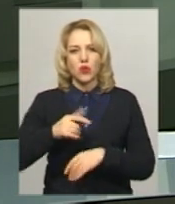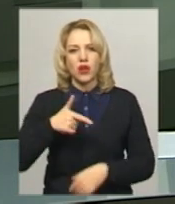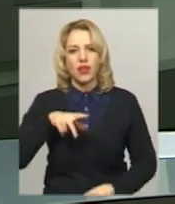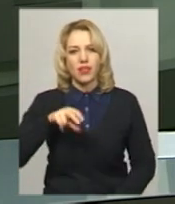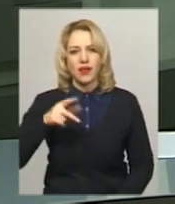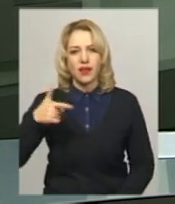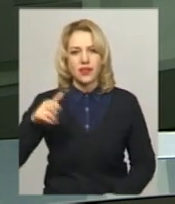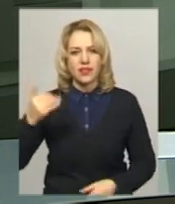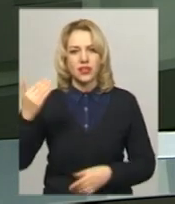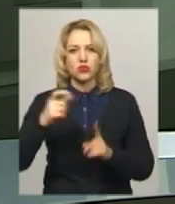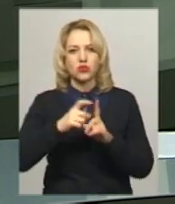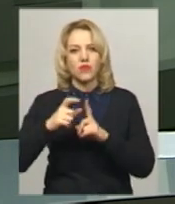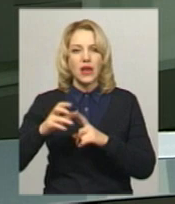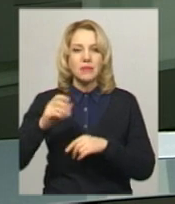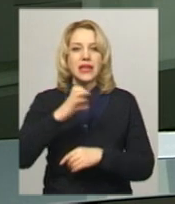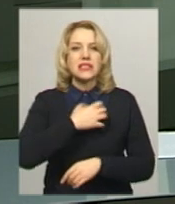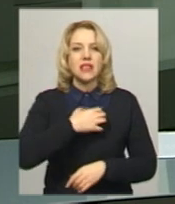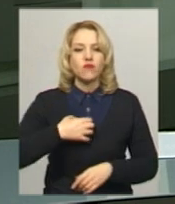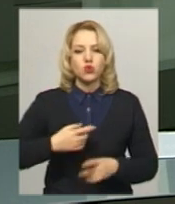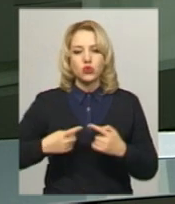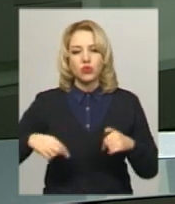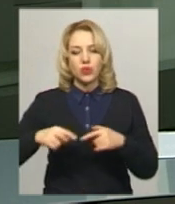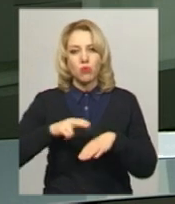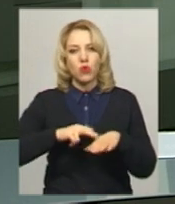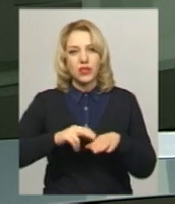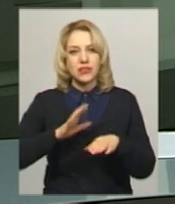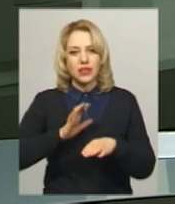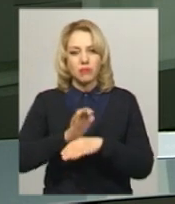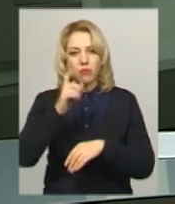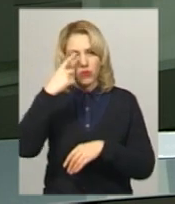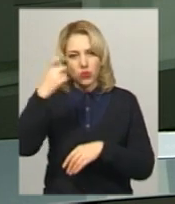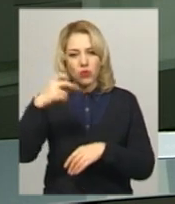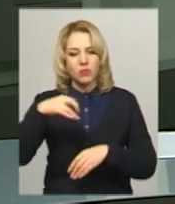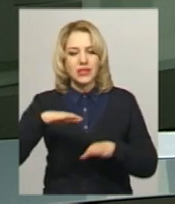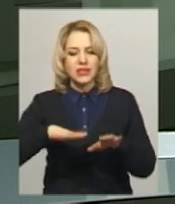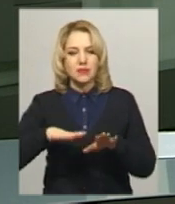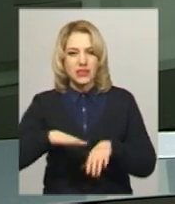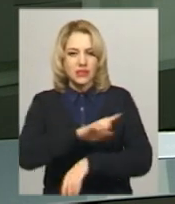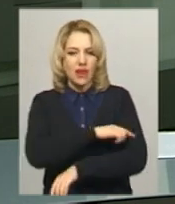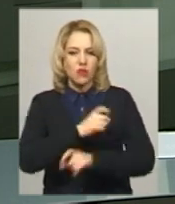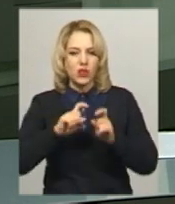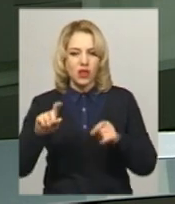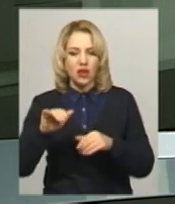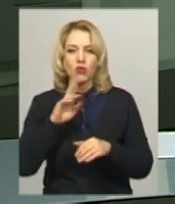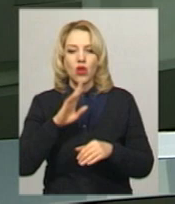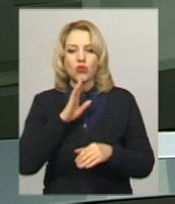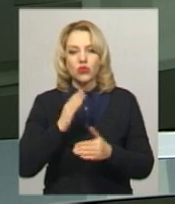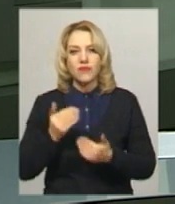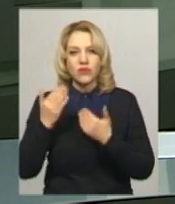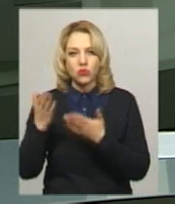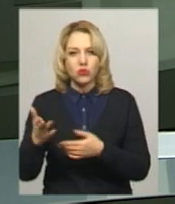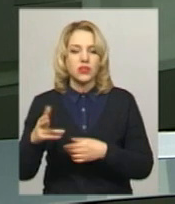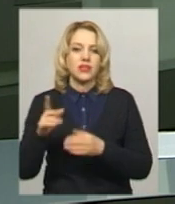Глега. За її словами, до Славутського відділу поліції надійшло повідомлення з місцевої лікарні. Щодо них звернулася жінка з